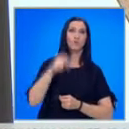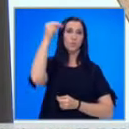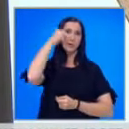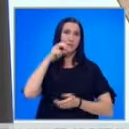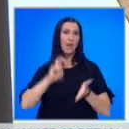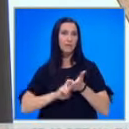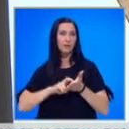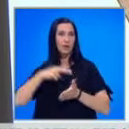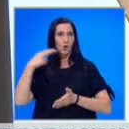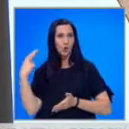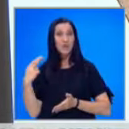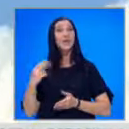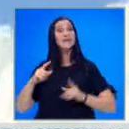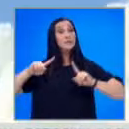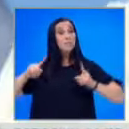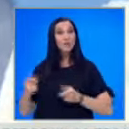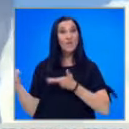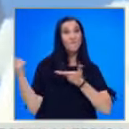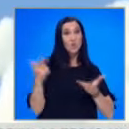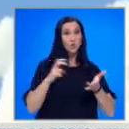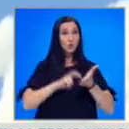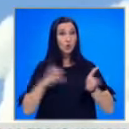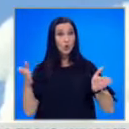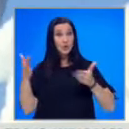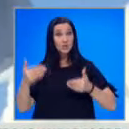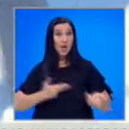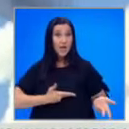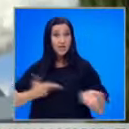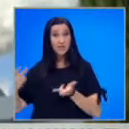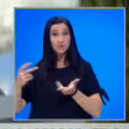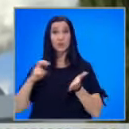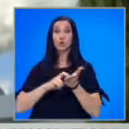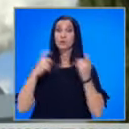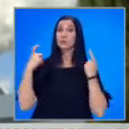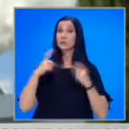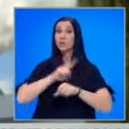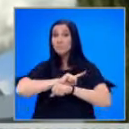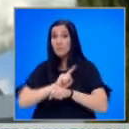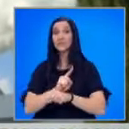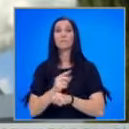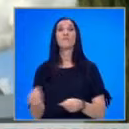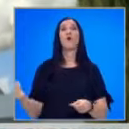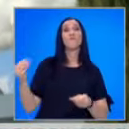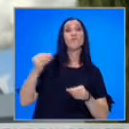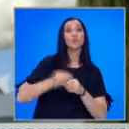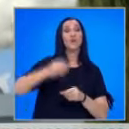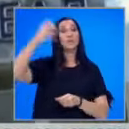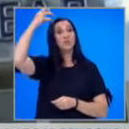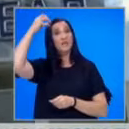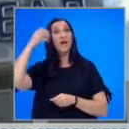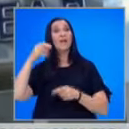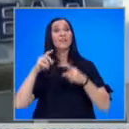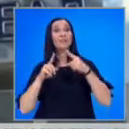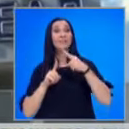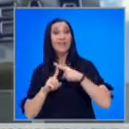холдинг, спешен внос на ток, ограничаване на издоса на електроенергия за Гърция и незабавно включване на държавната Тецмарица и